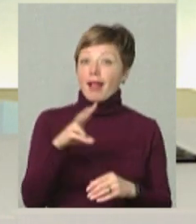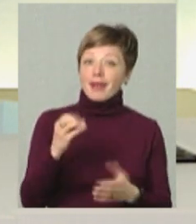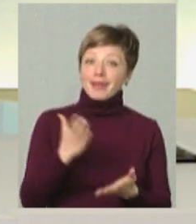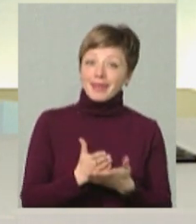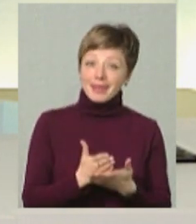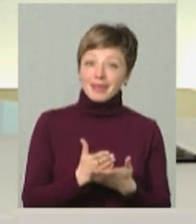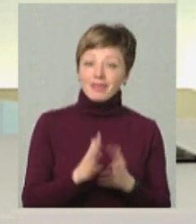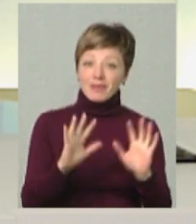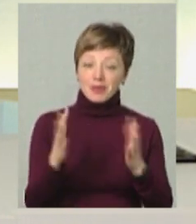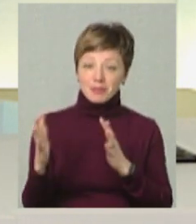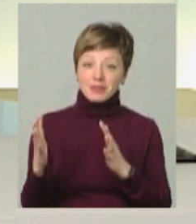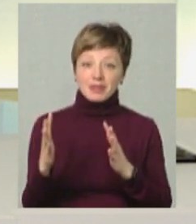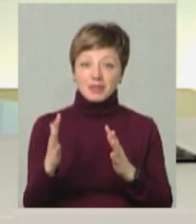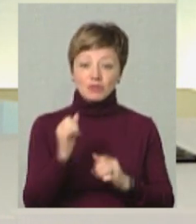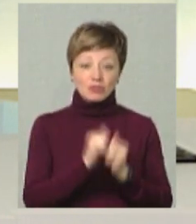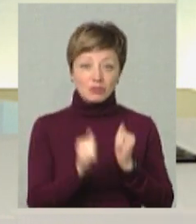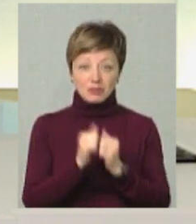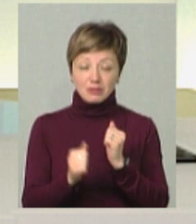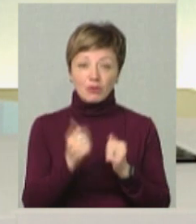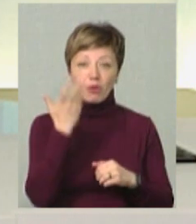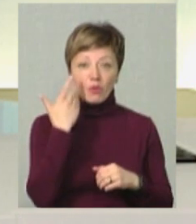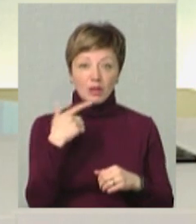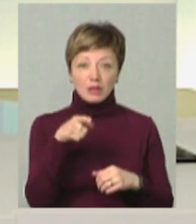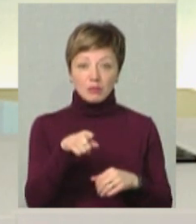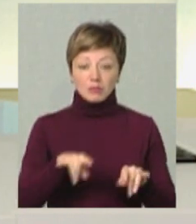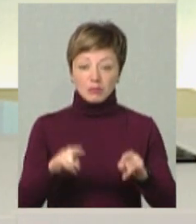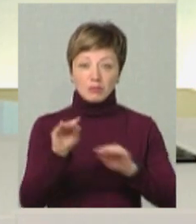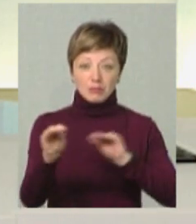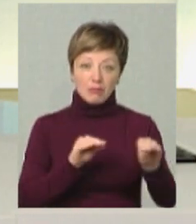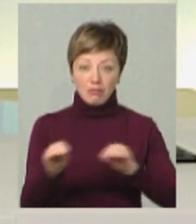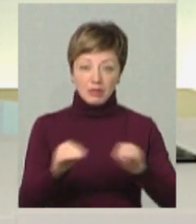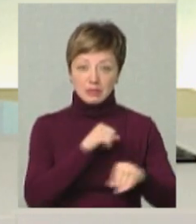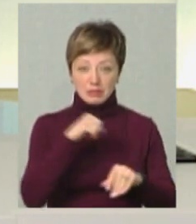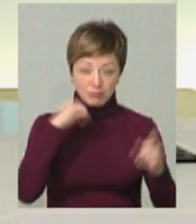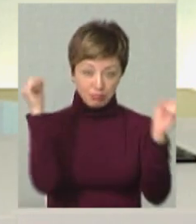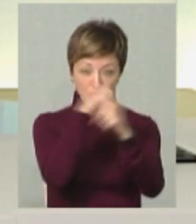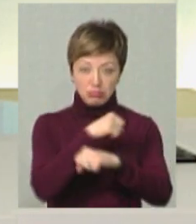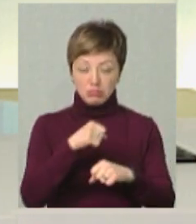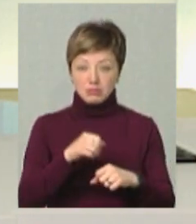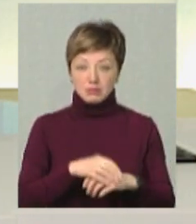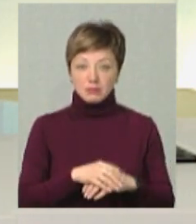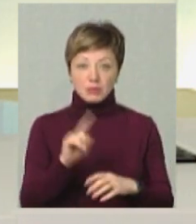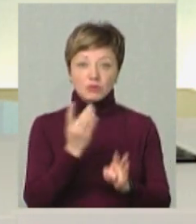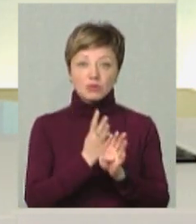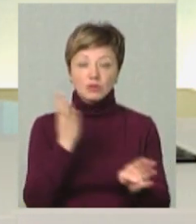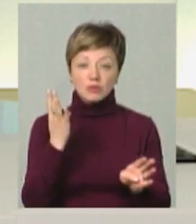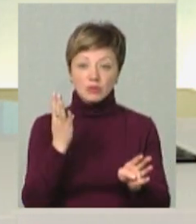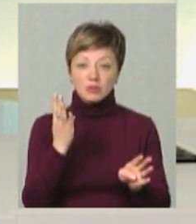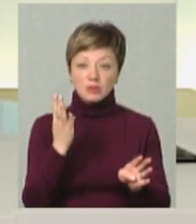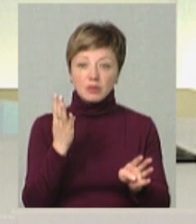зустрічались такі випадки і не поодинокі, на жаль, коли їх було достатньо велика кількість. Вони розташовувались, в першу чергу,